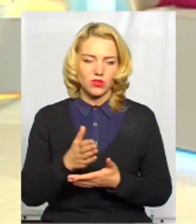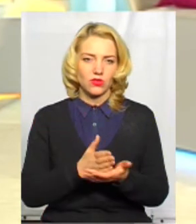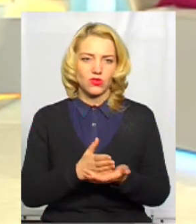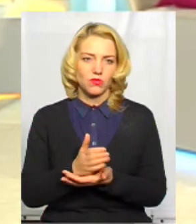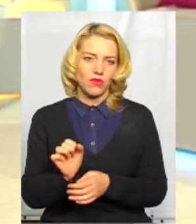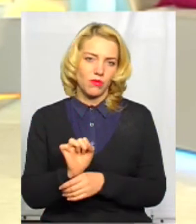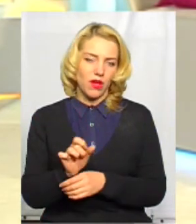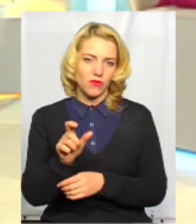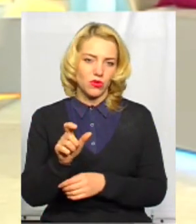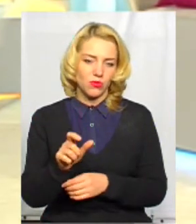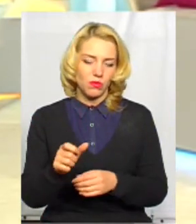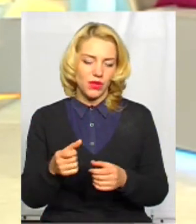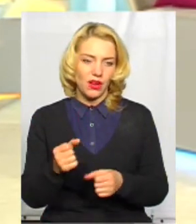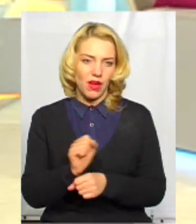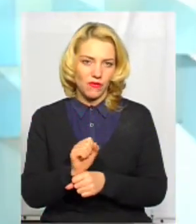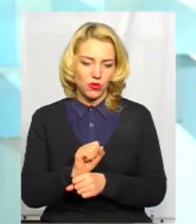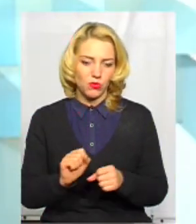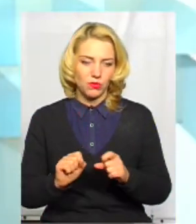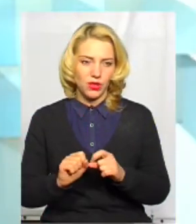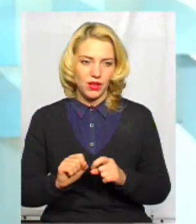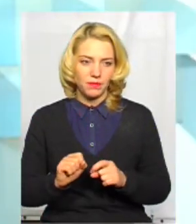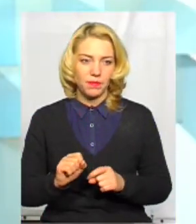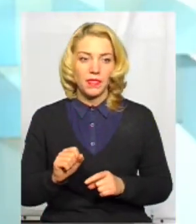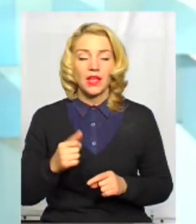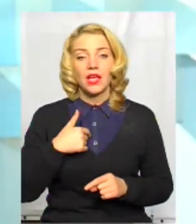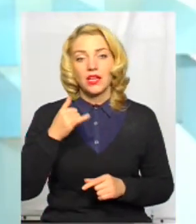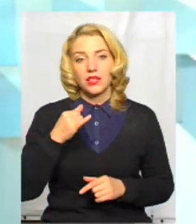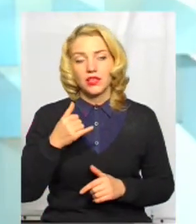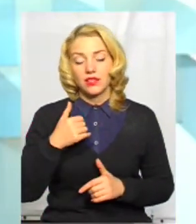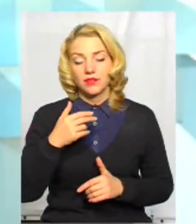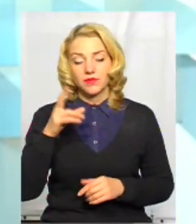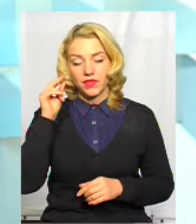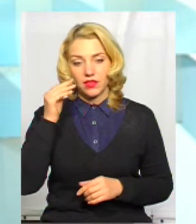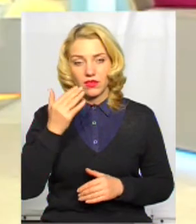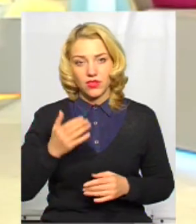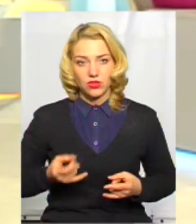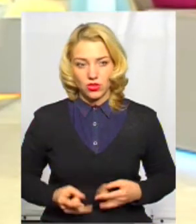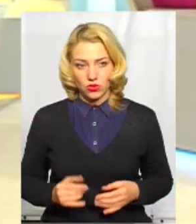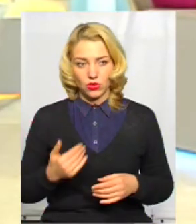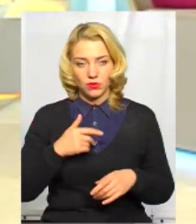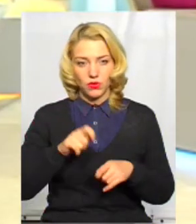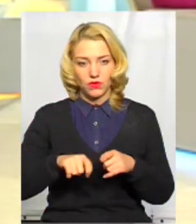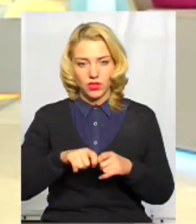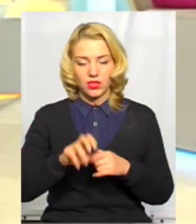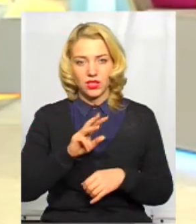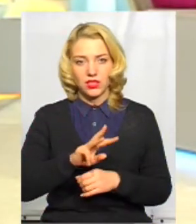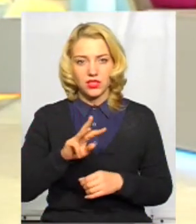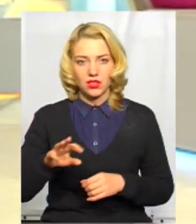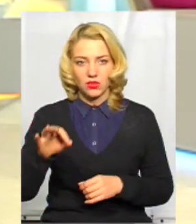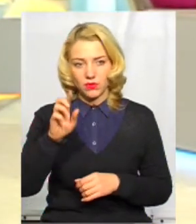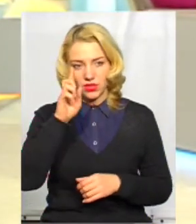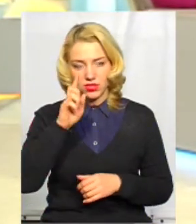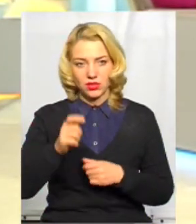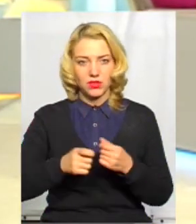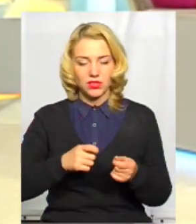автомобілем. Зрозуміло. І стосовно дати вашого народження, хотіла перевірити на сайті обласної державної адміністрації, але ще не знайшла